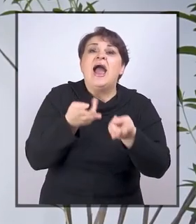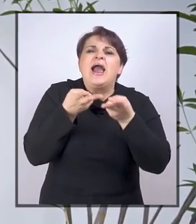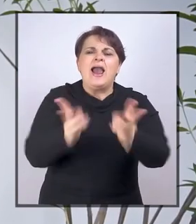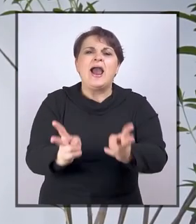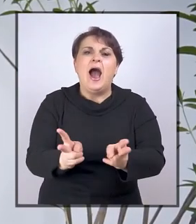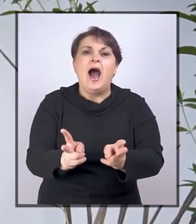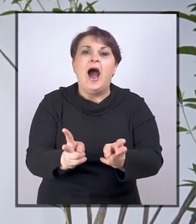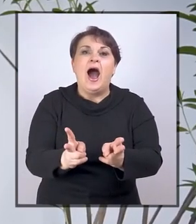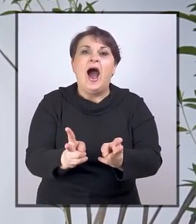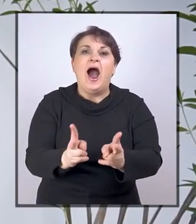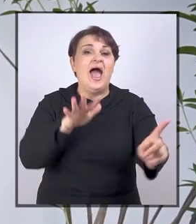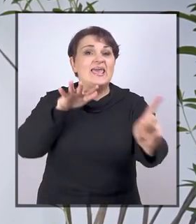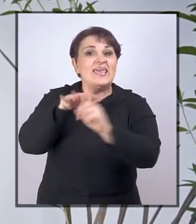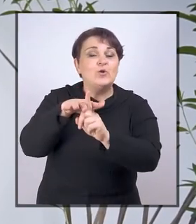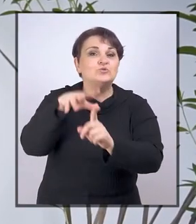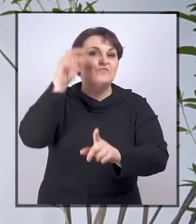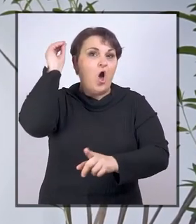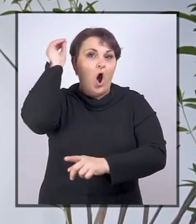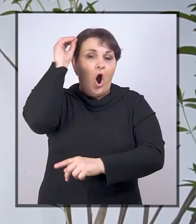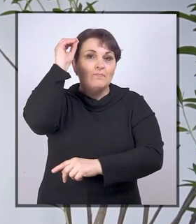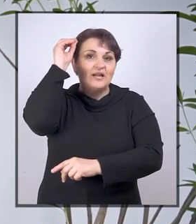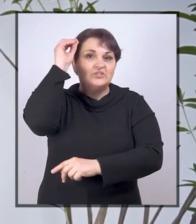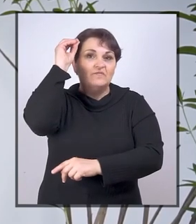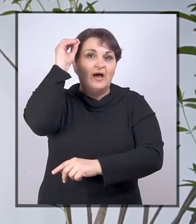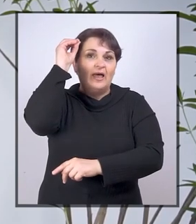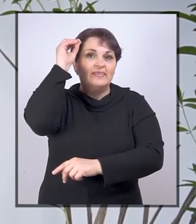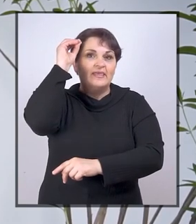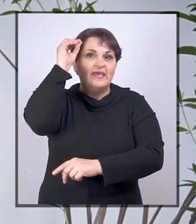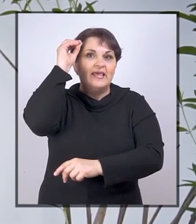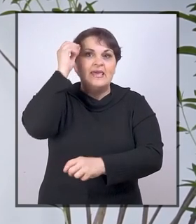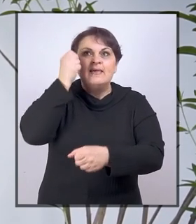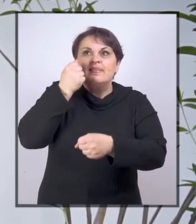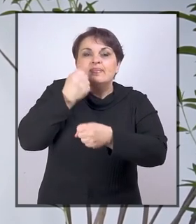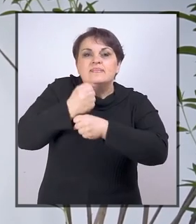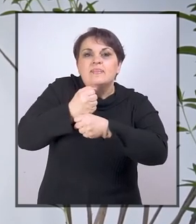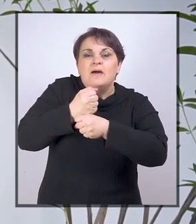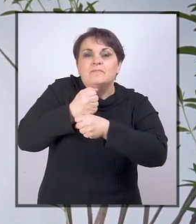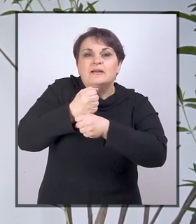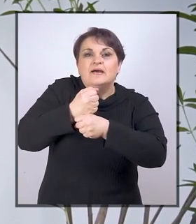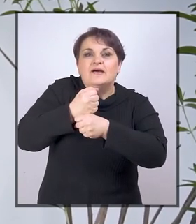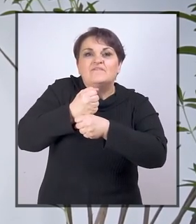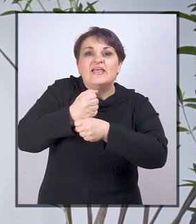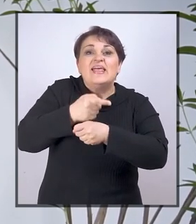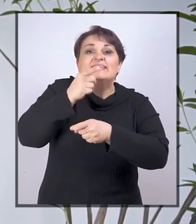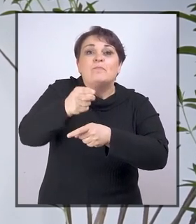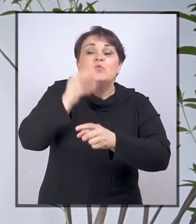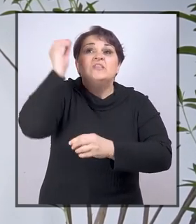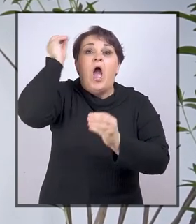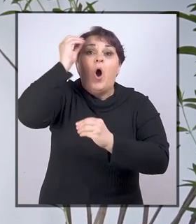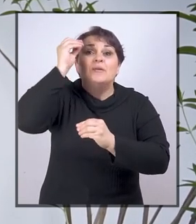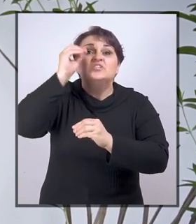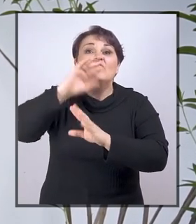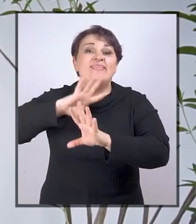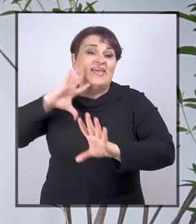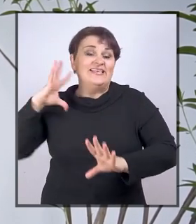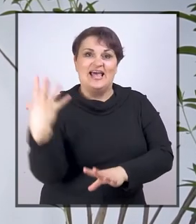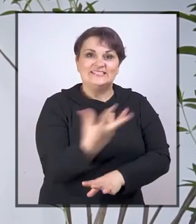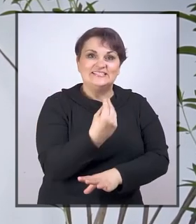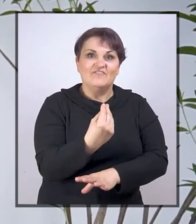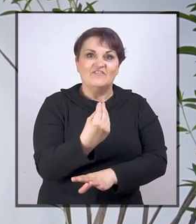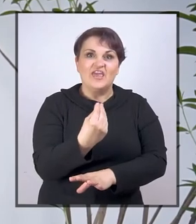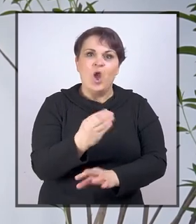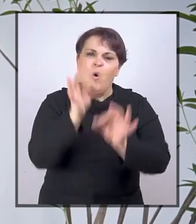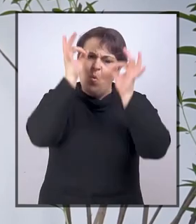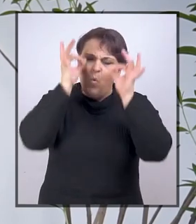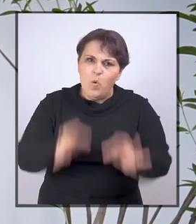koji način inkluzivno obrazovanje učiniti obrazovanjem